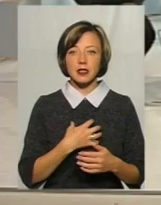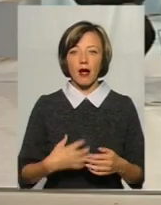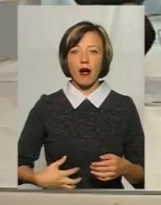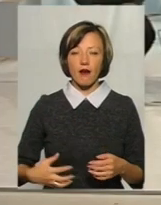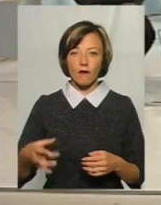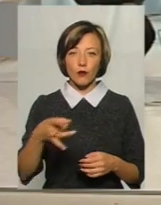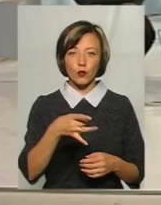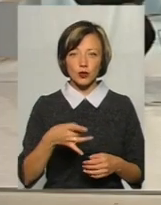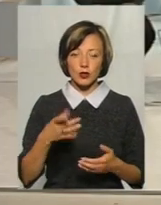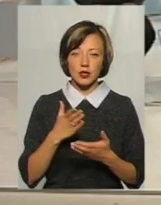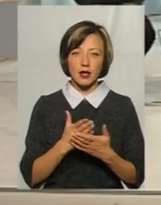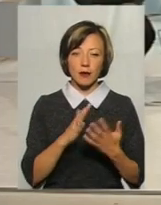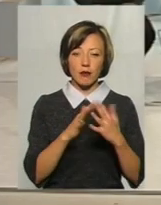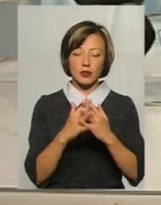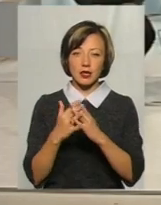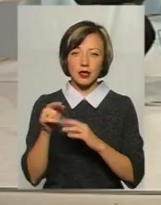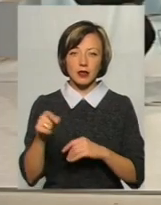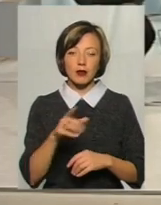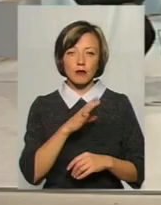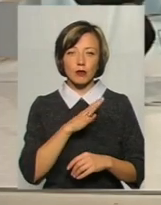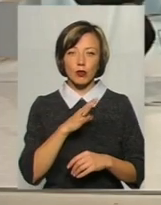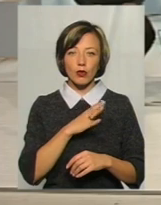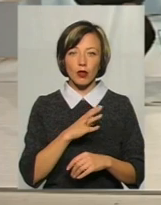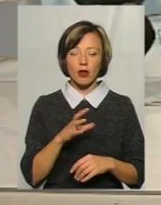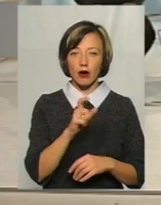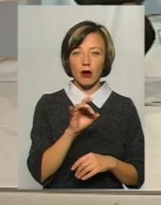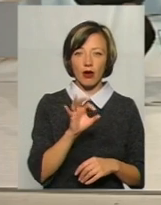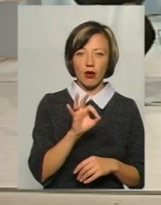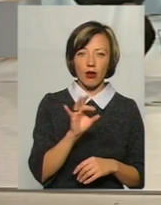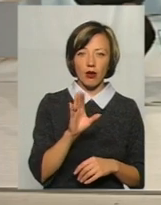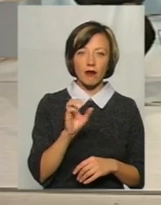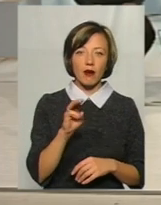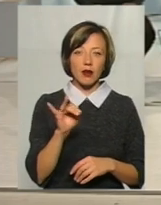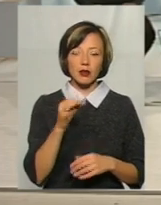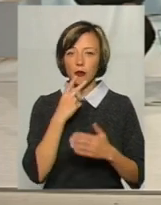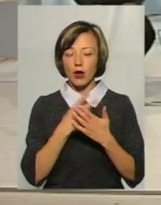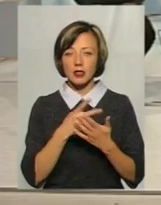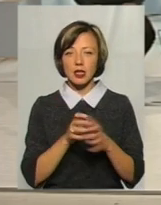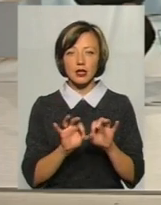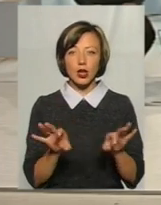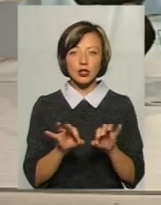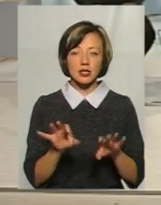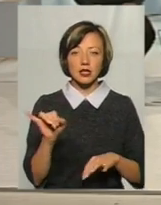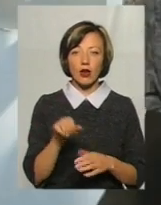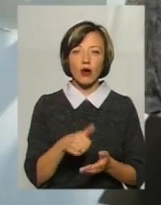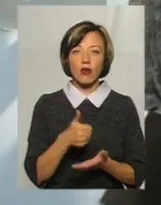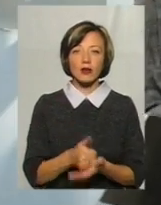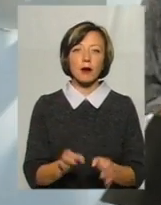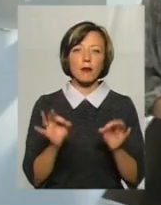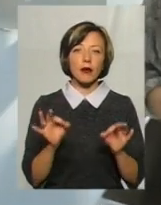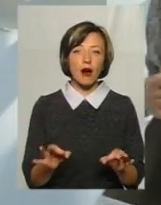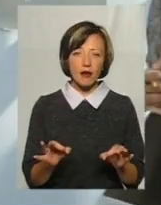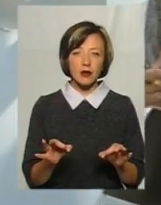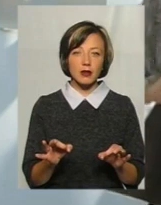є і поселення, які там були хорвати. Тобто, теж показати і розказати, і головне, правильно